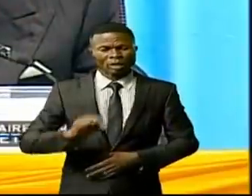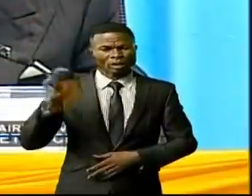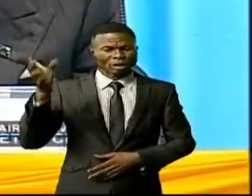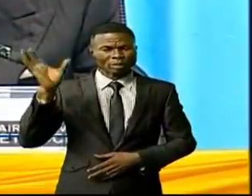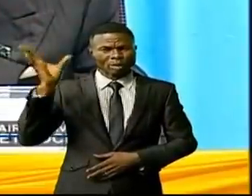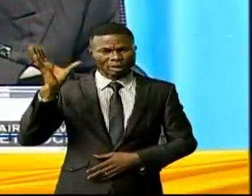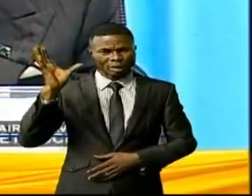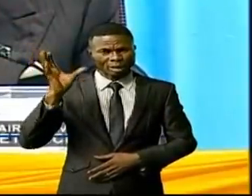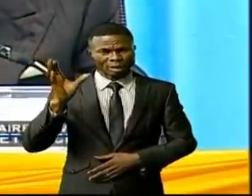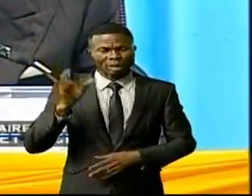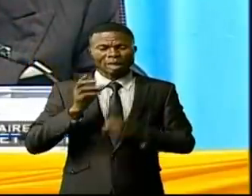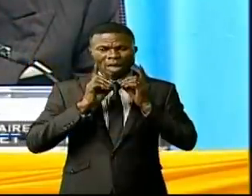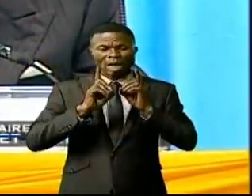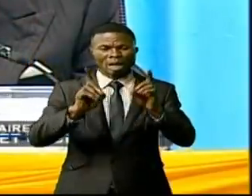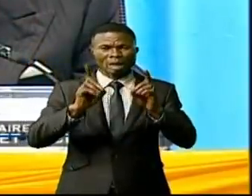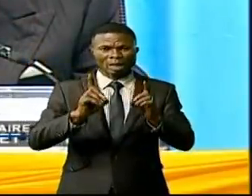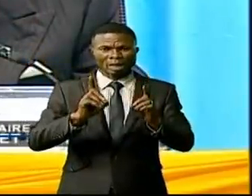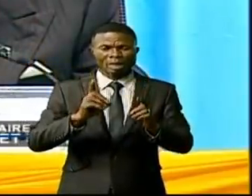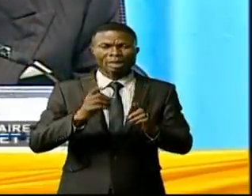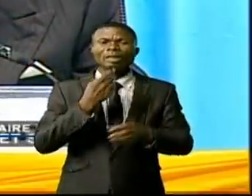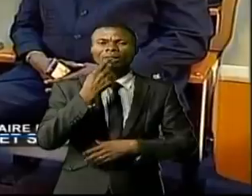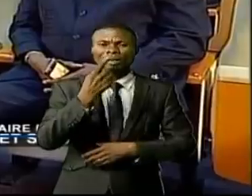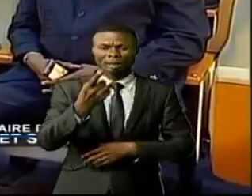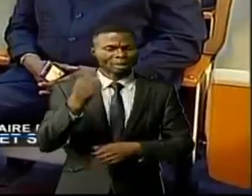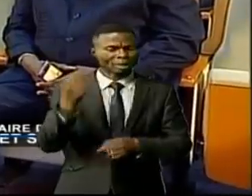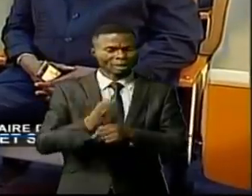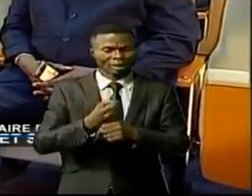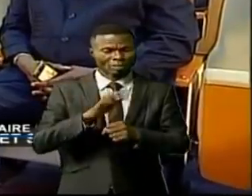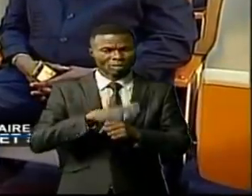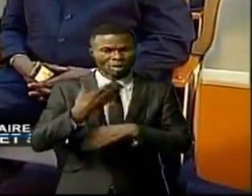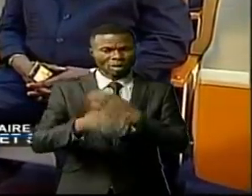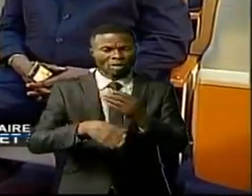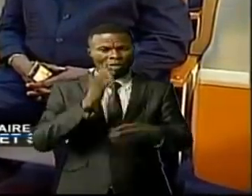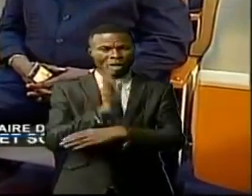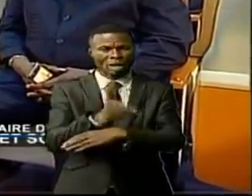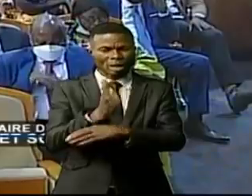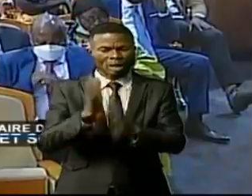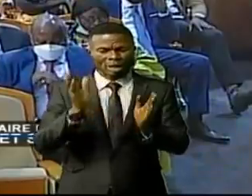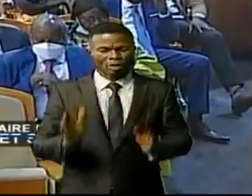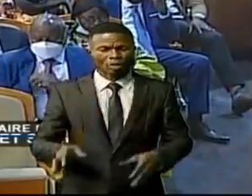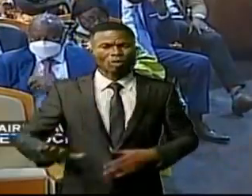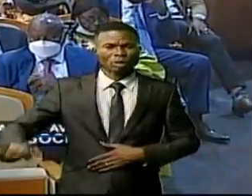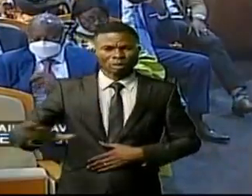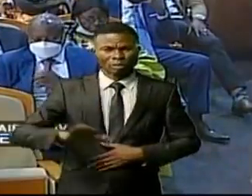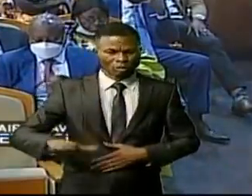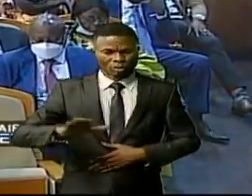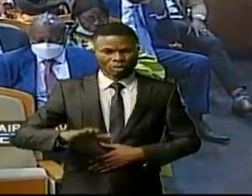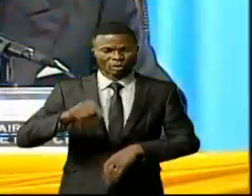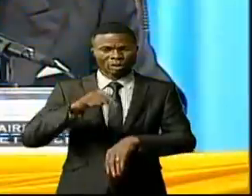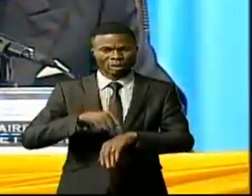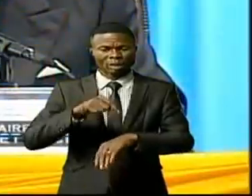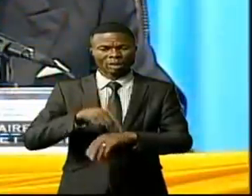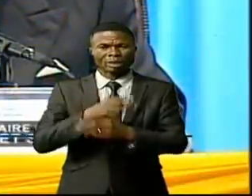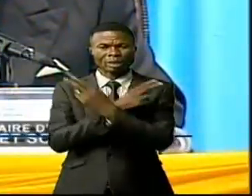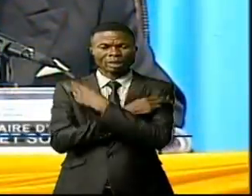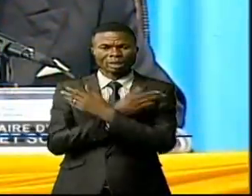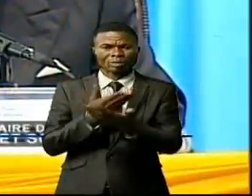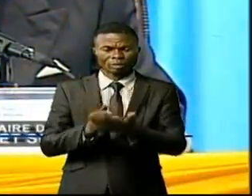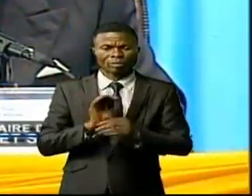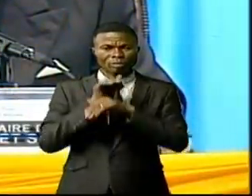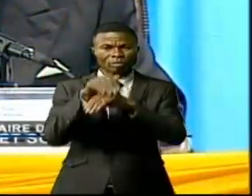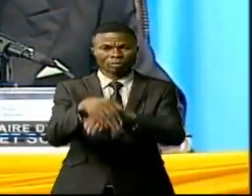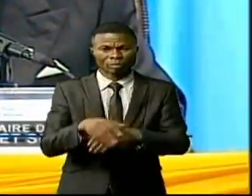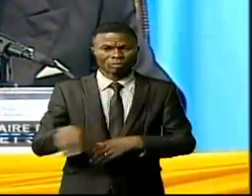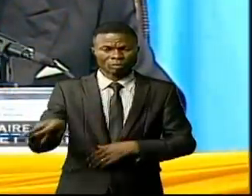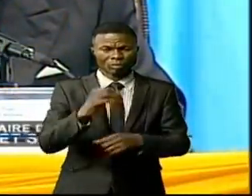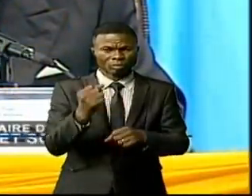a dans son discours salué les travails abattus par les conseillers de la République pendant l'intercession. Votre engagement notamment